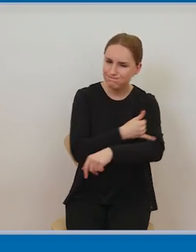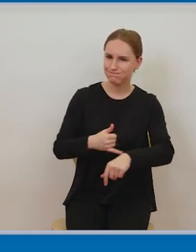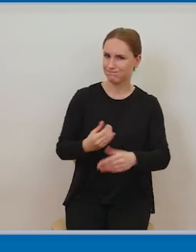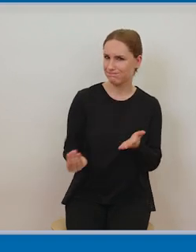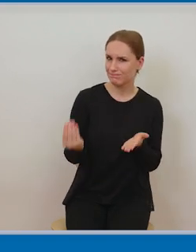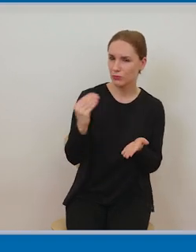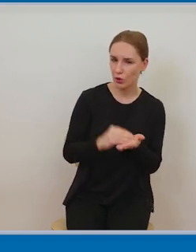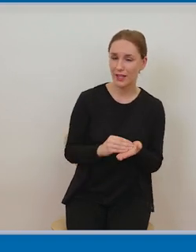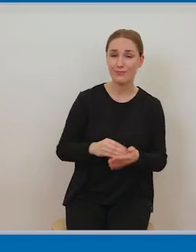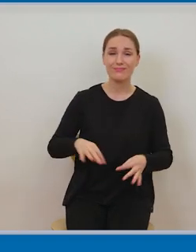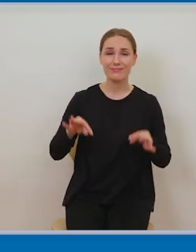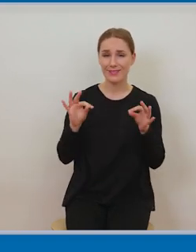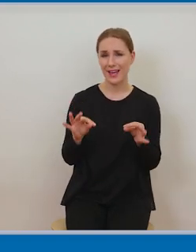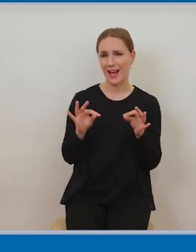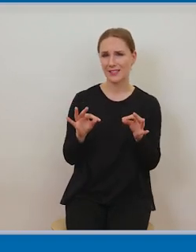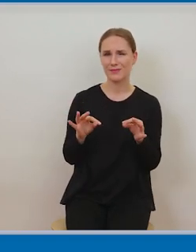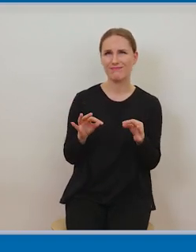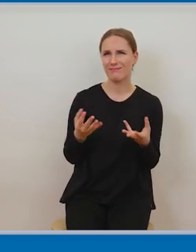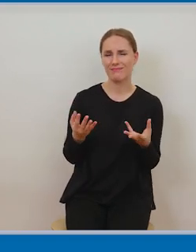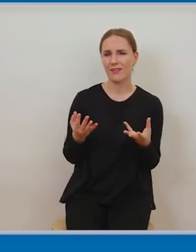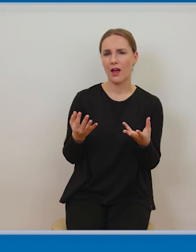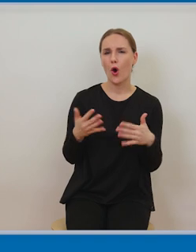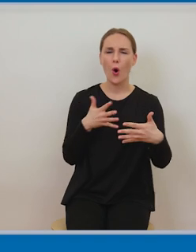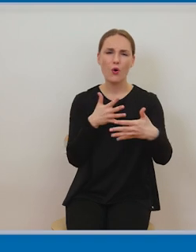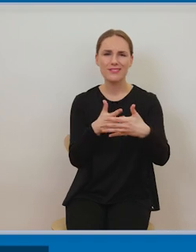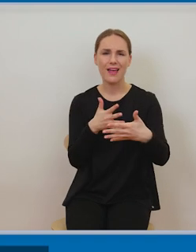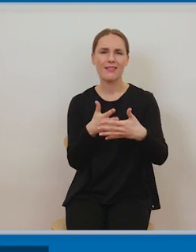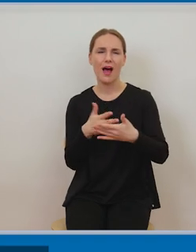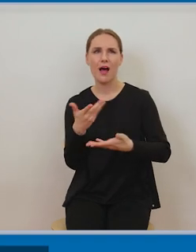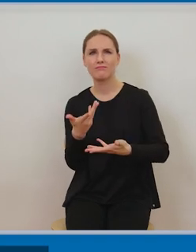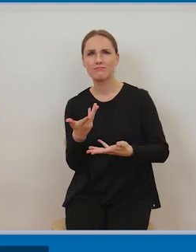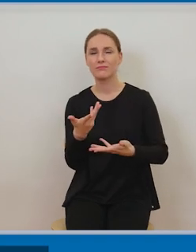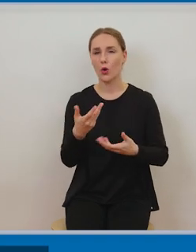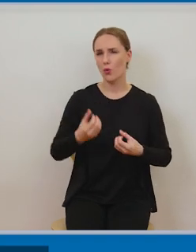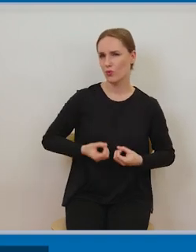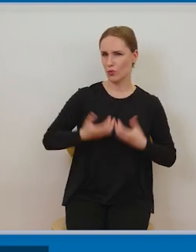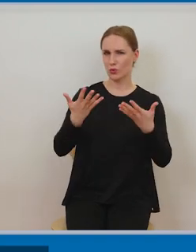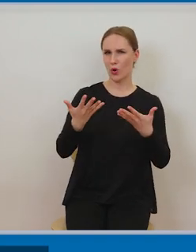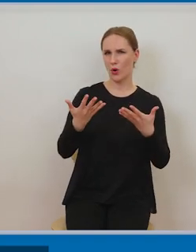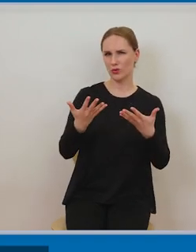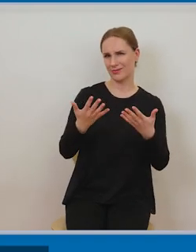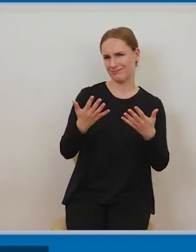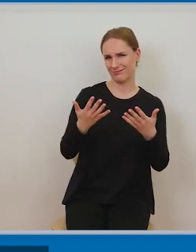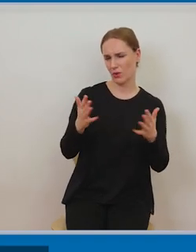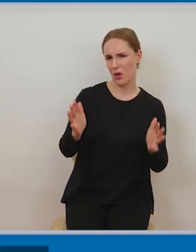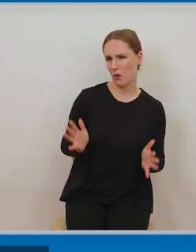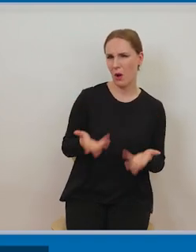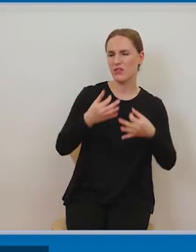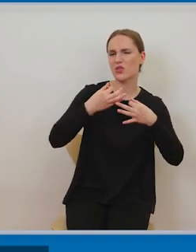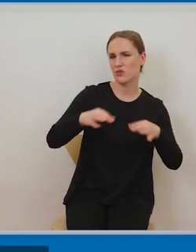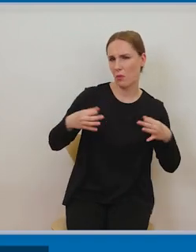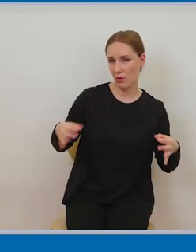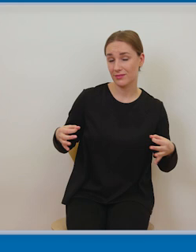oceny co do spełnienia przesłanki twórczości, co oznacza w praktyce, że bardzo wiele rezultatów działalności człowieka może rzeczywiście